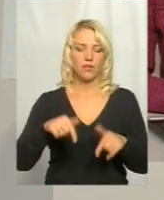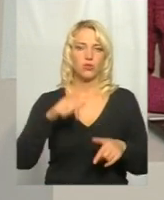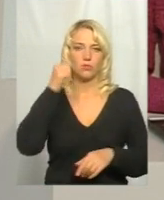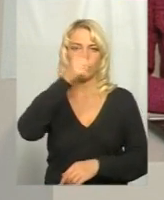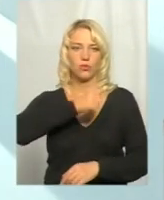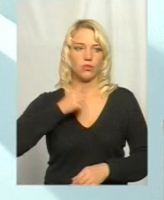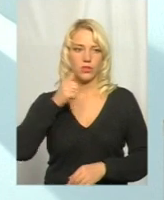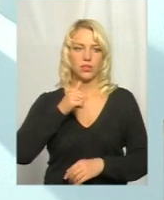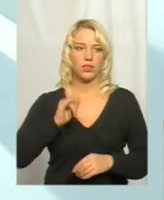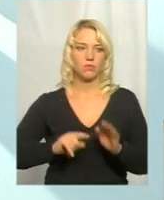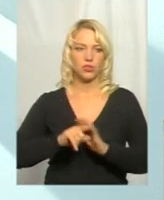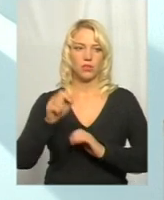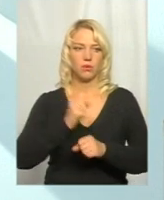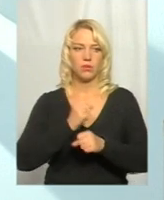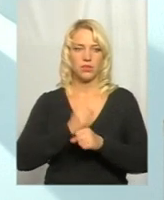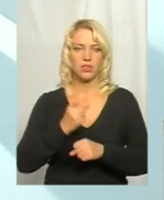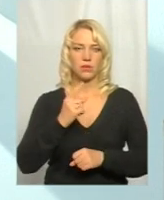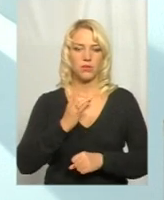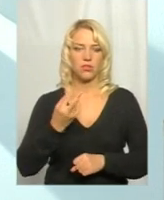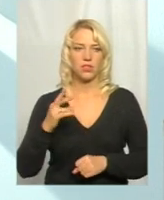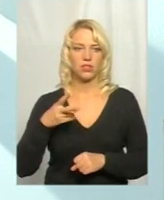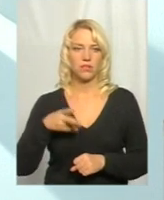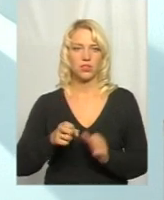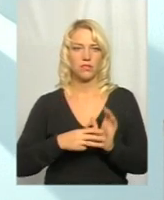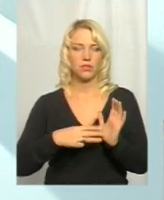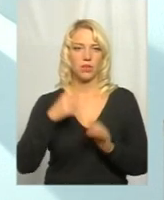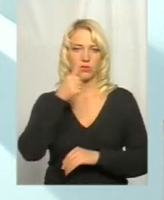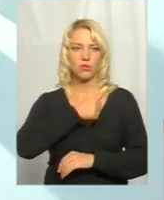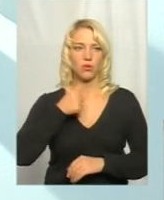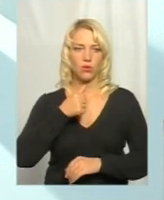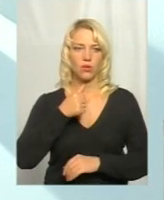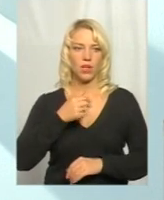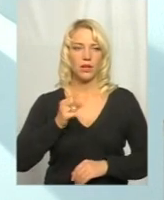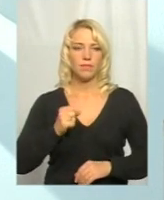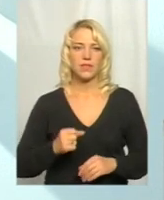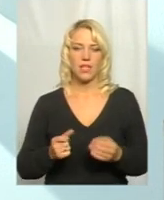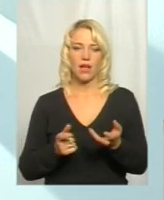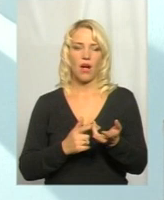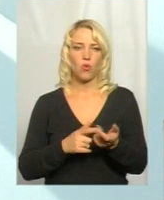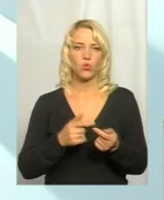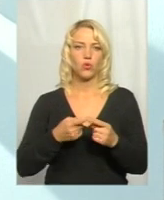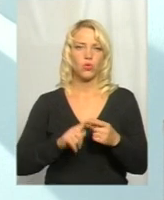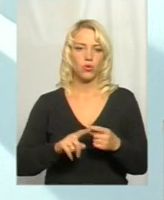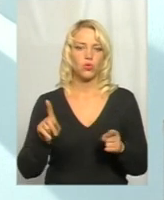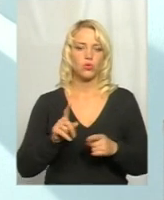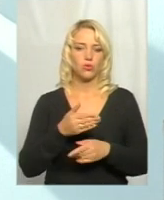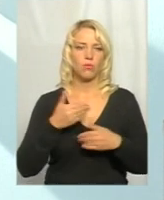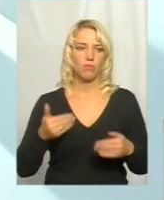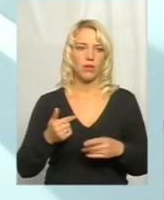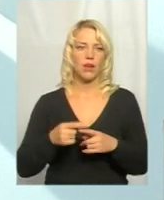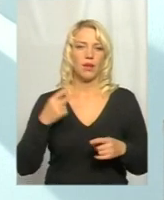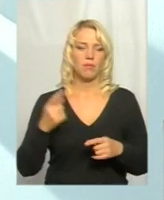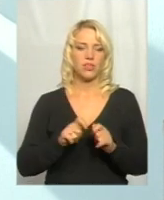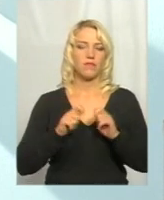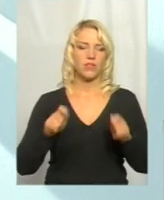році. Почало працювати з 1 січня 2018 року. За рахунок того, що ми перші зорієнтувалися в Україні,